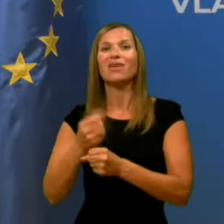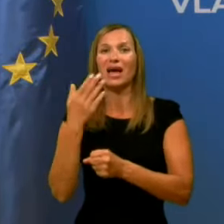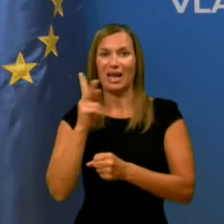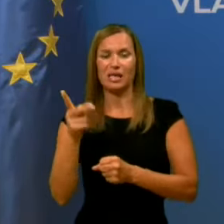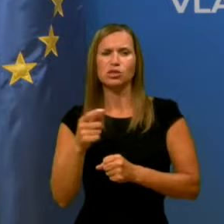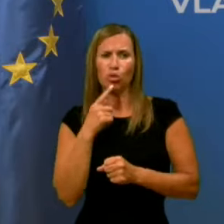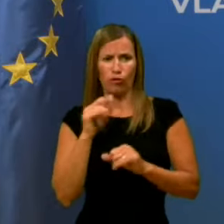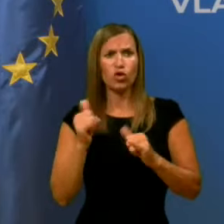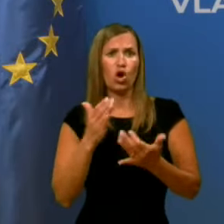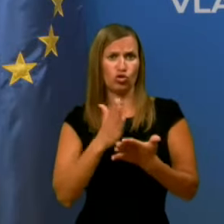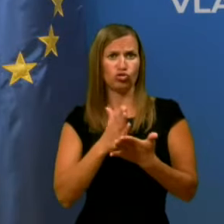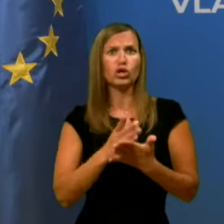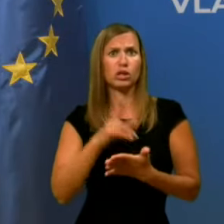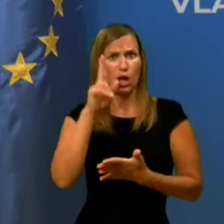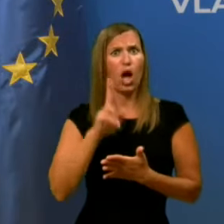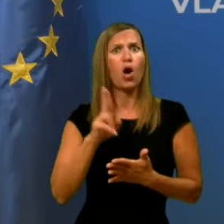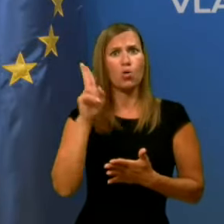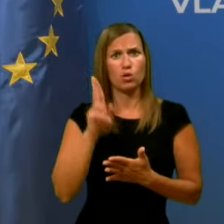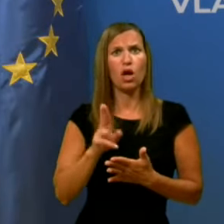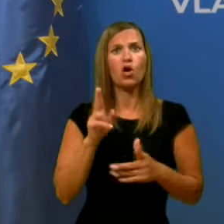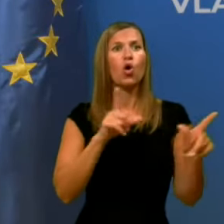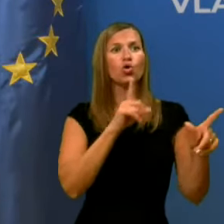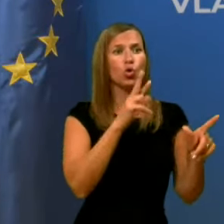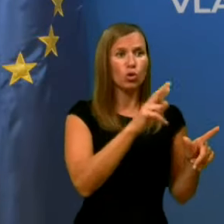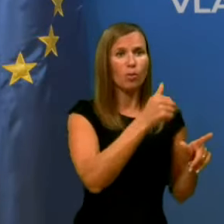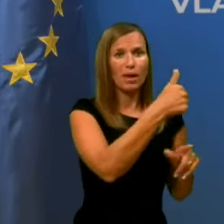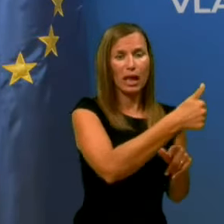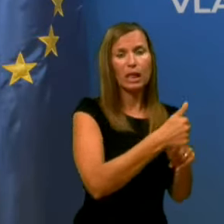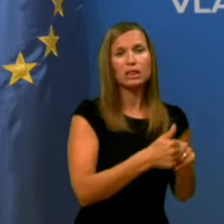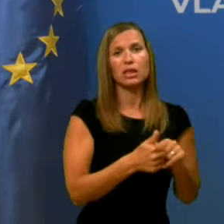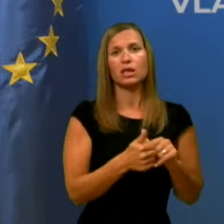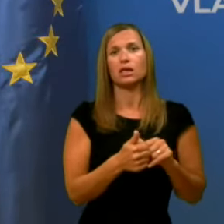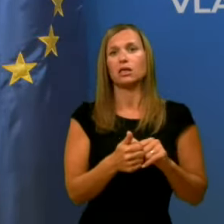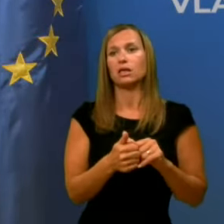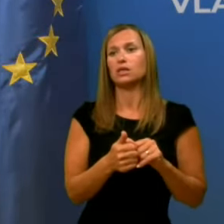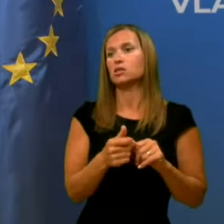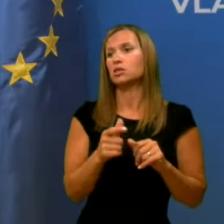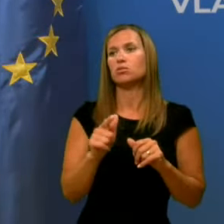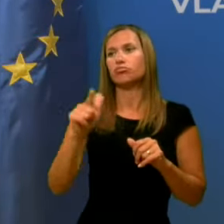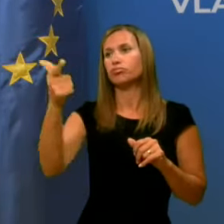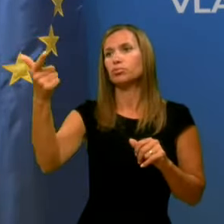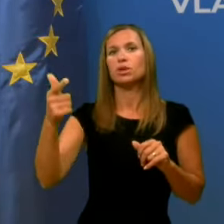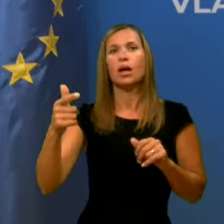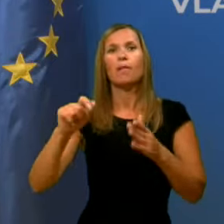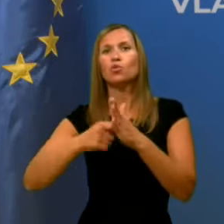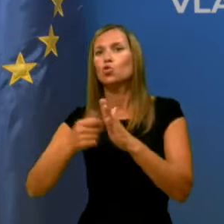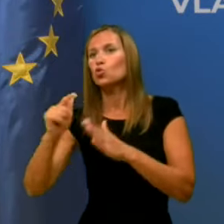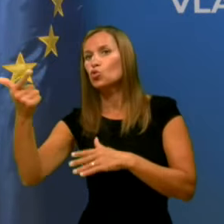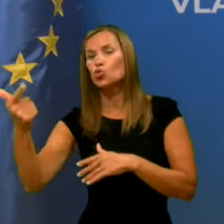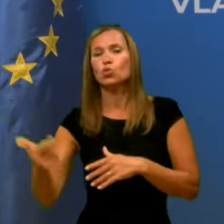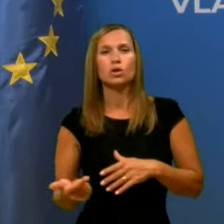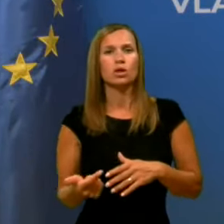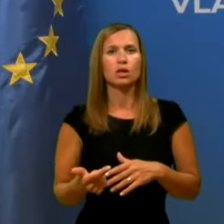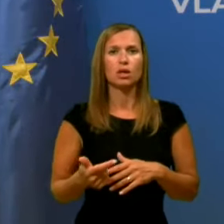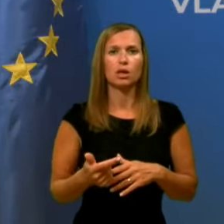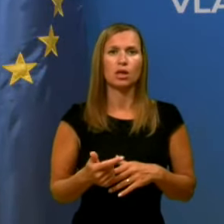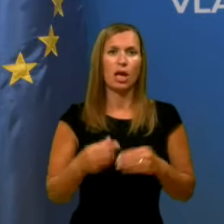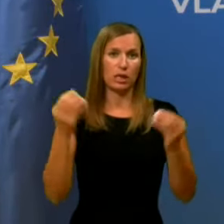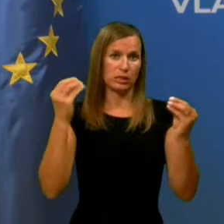in mi, to ker mi, ja, to iz Ljutomera je eden, iz Deosa je drugi, tudi iz drugih bovnišnic hodijo pomagati.